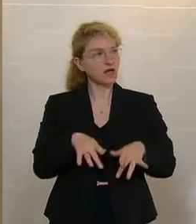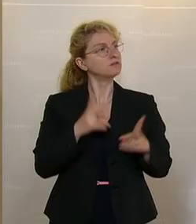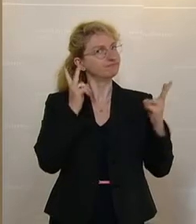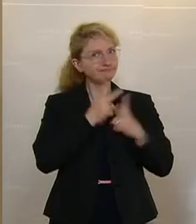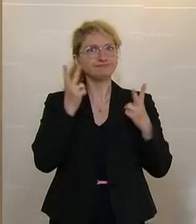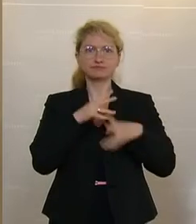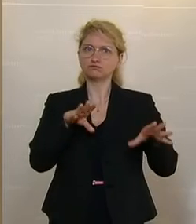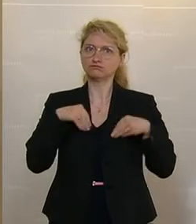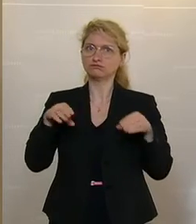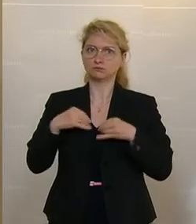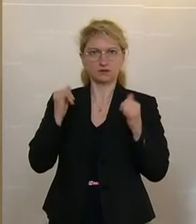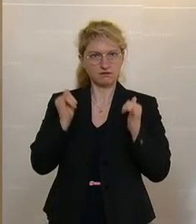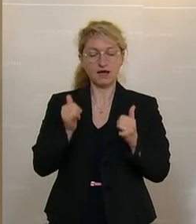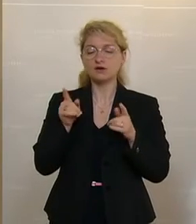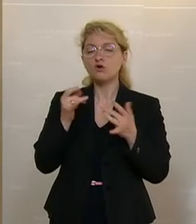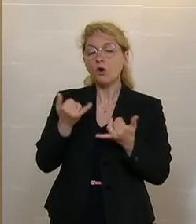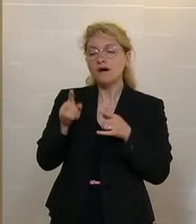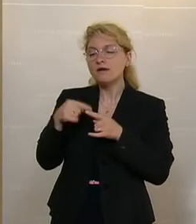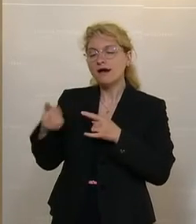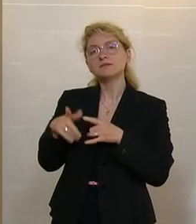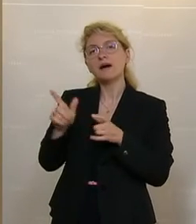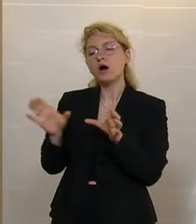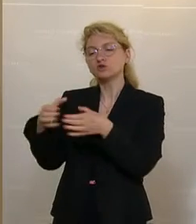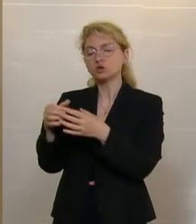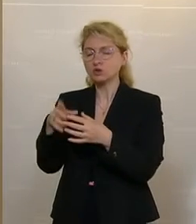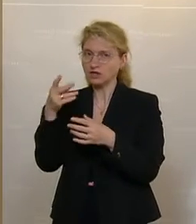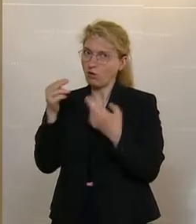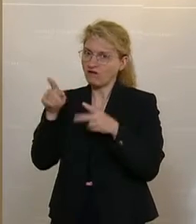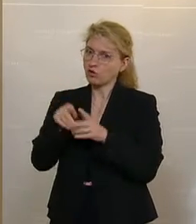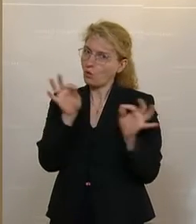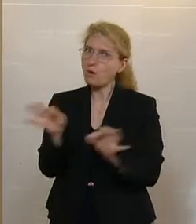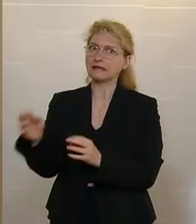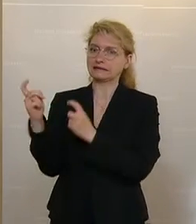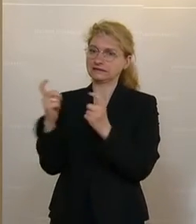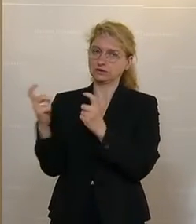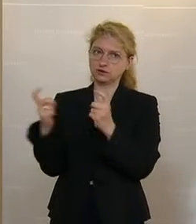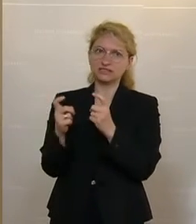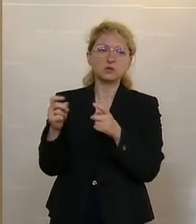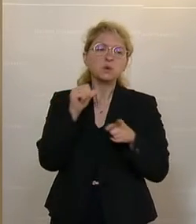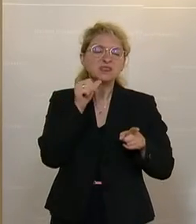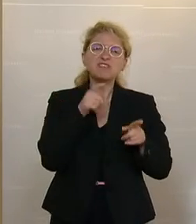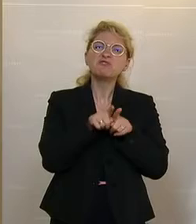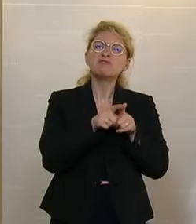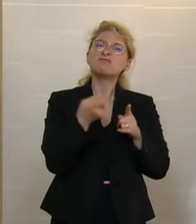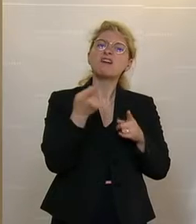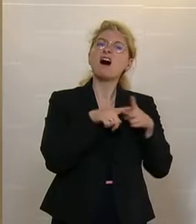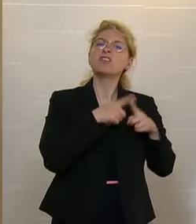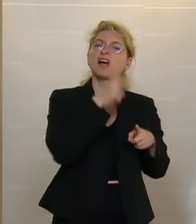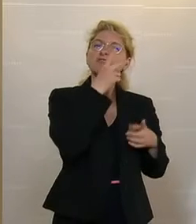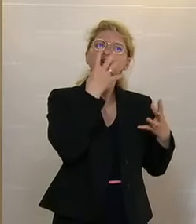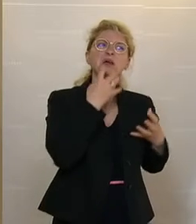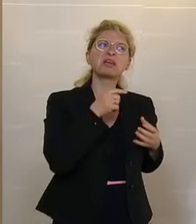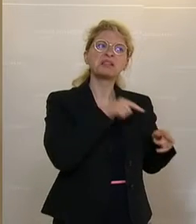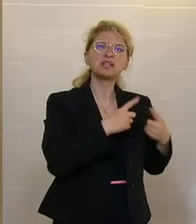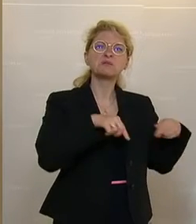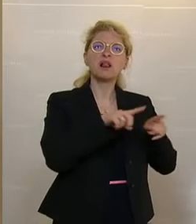heute, das geht in den Ausschuss, dass das ordentlich diskutiert wird und dass es nicht das Schicksal erleidet, wie viele Volksbegehren in diesem Land, dass es dann ein